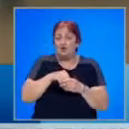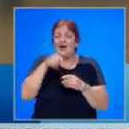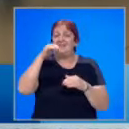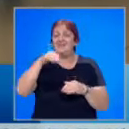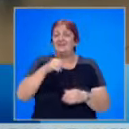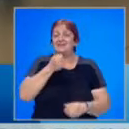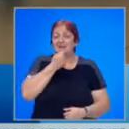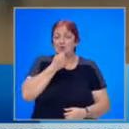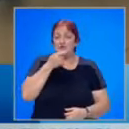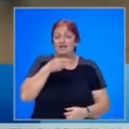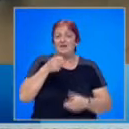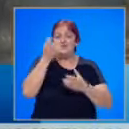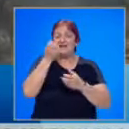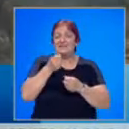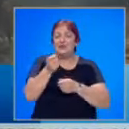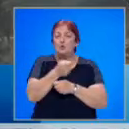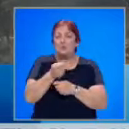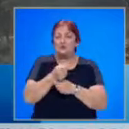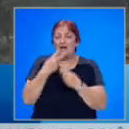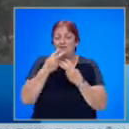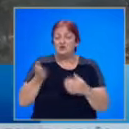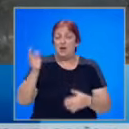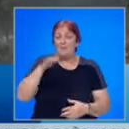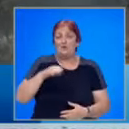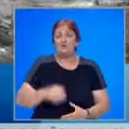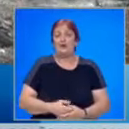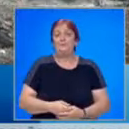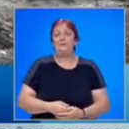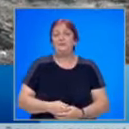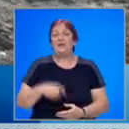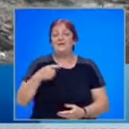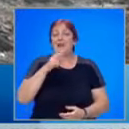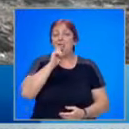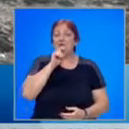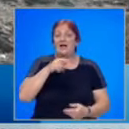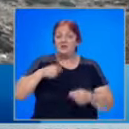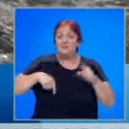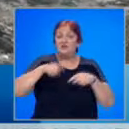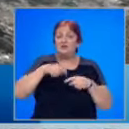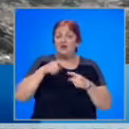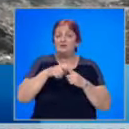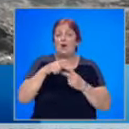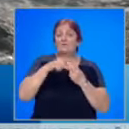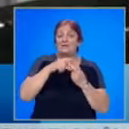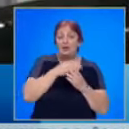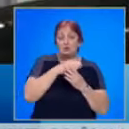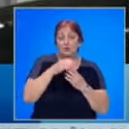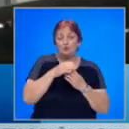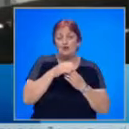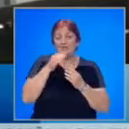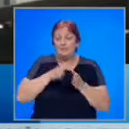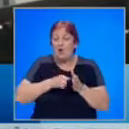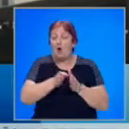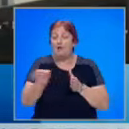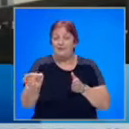Старосел в гасенето на пожарите. Вижте повече в репортажа. Само да кажем, че движението към Панагирище продължава да бъде